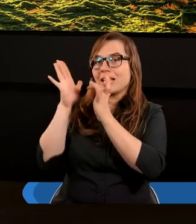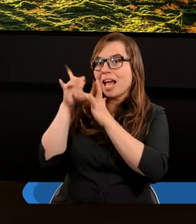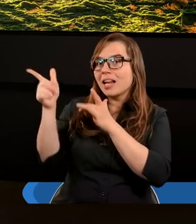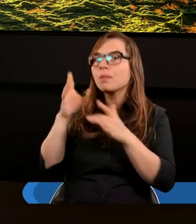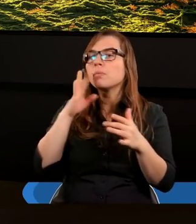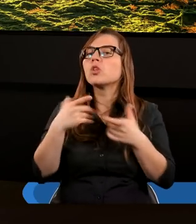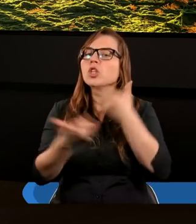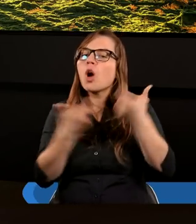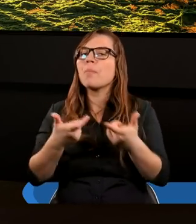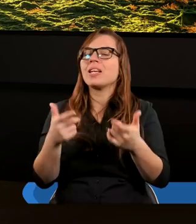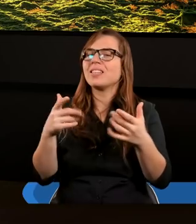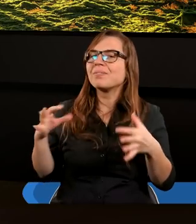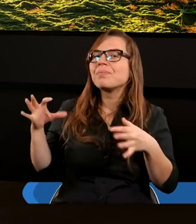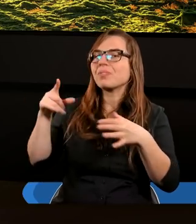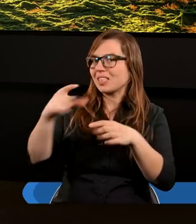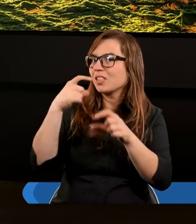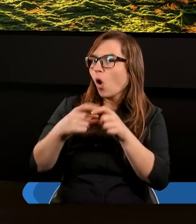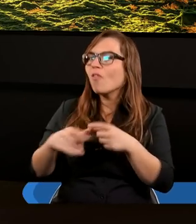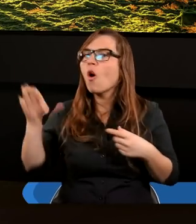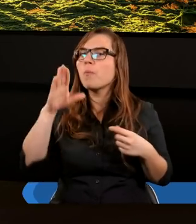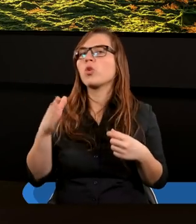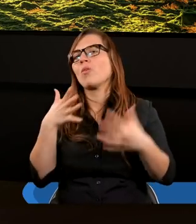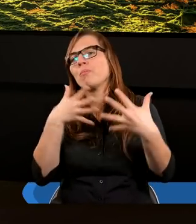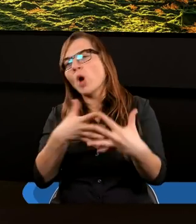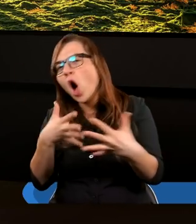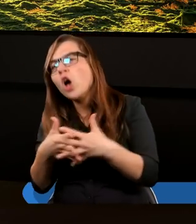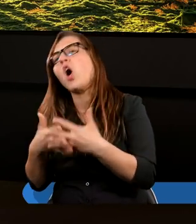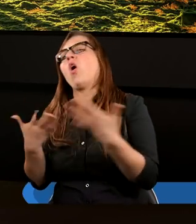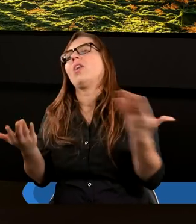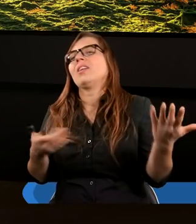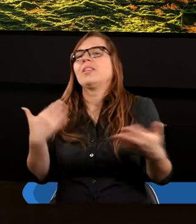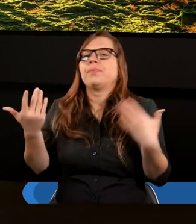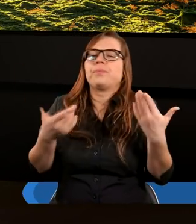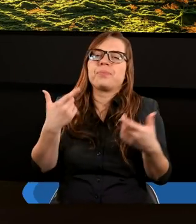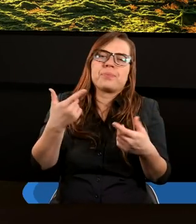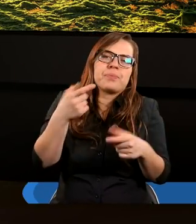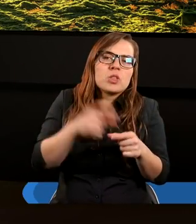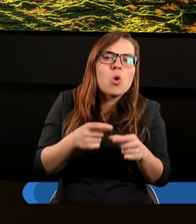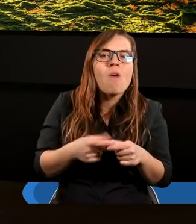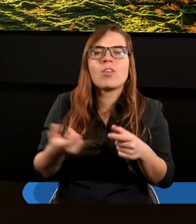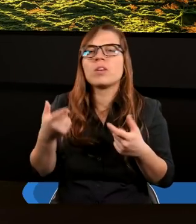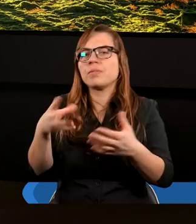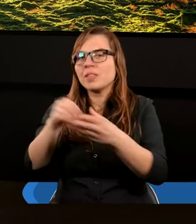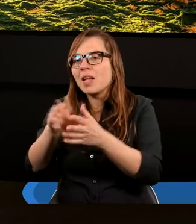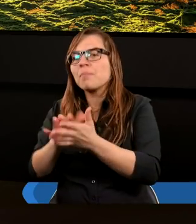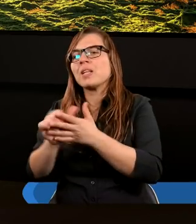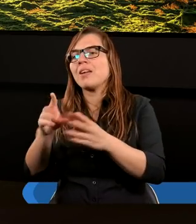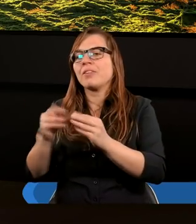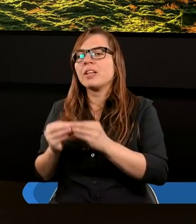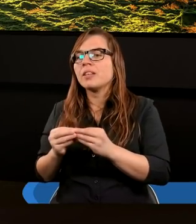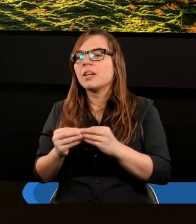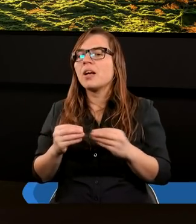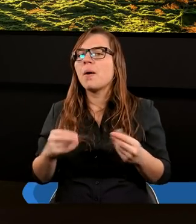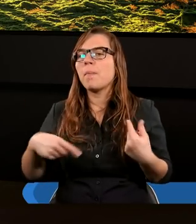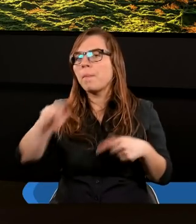Na podwalinie, jaką jest Słowo Boże, czyli prorocy, Słowo to zapisane. A my mamy się,